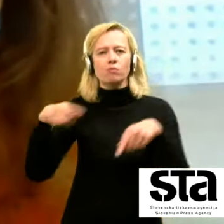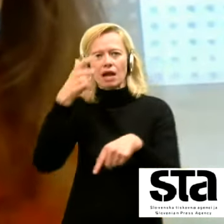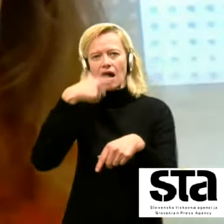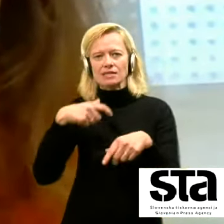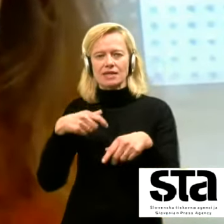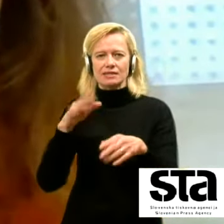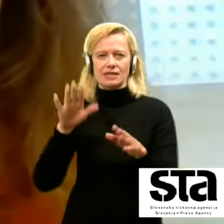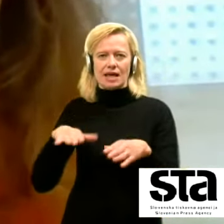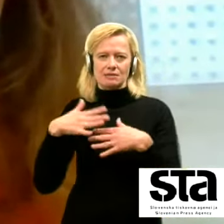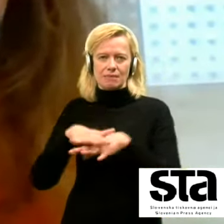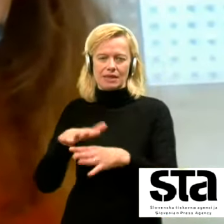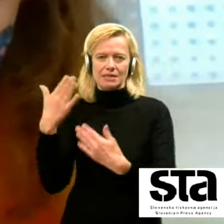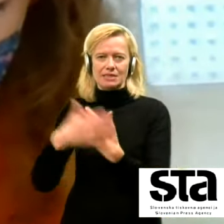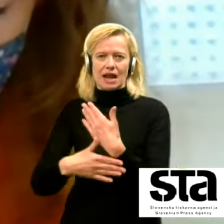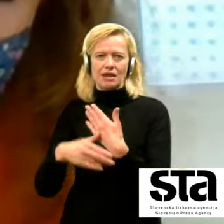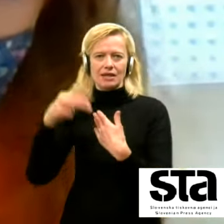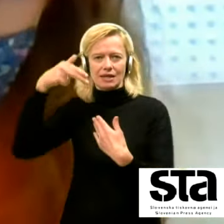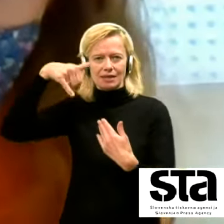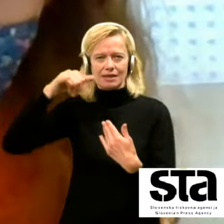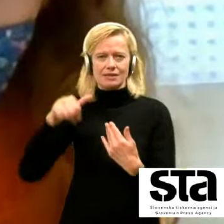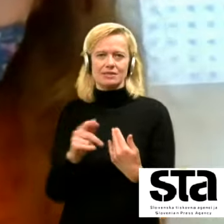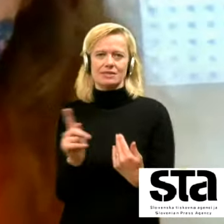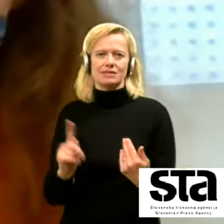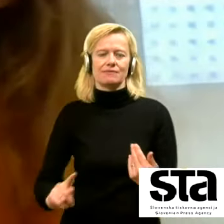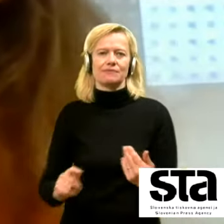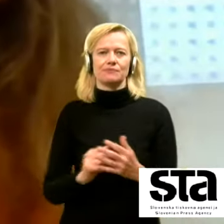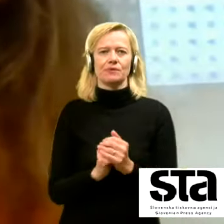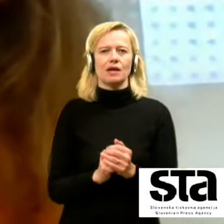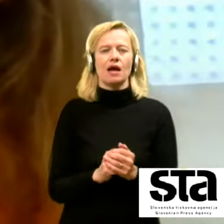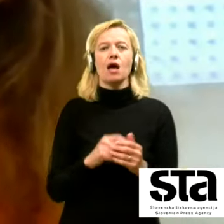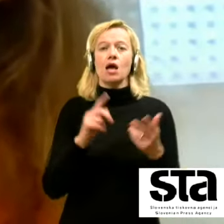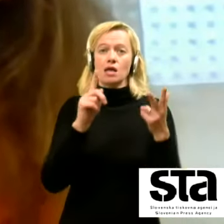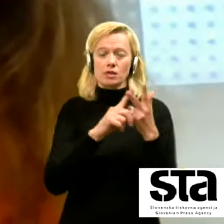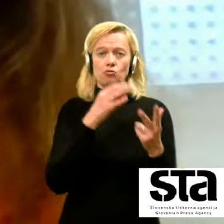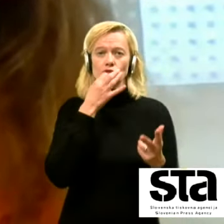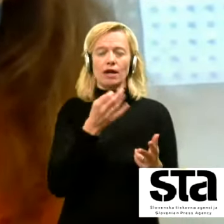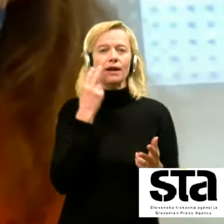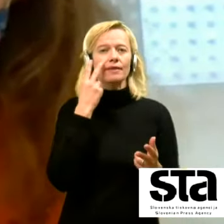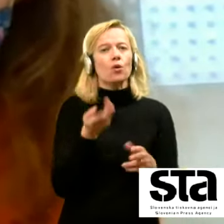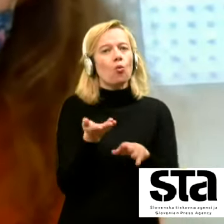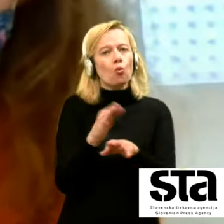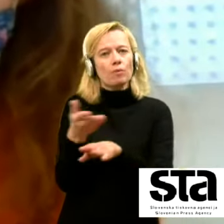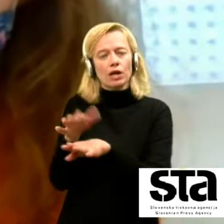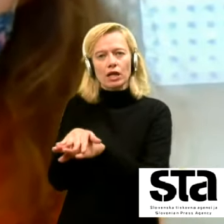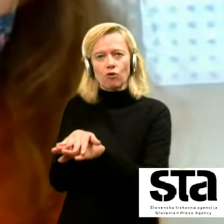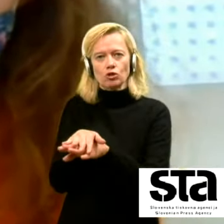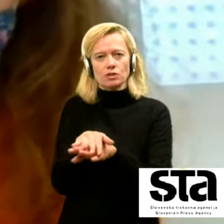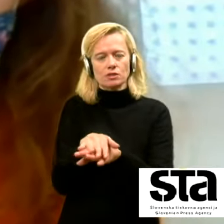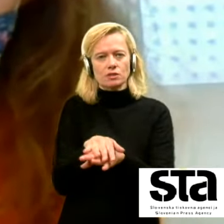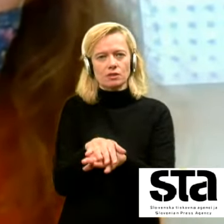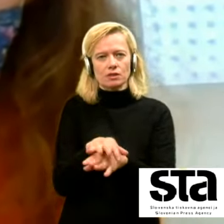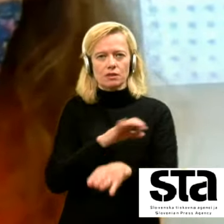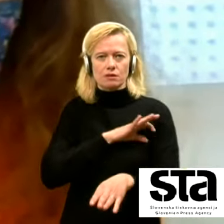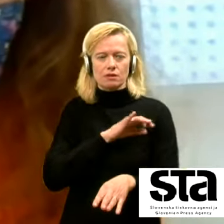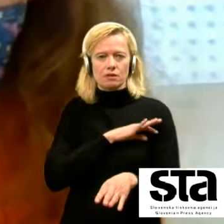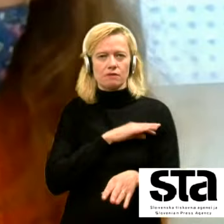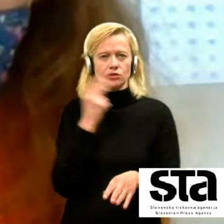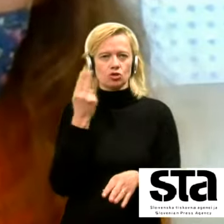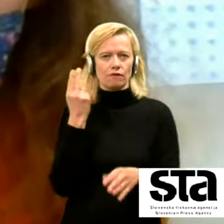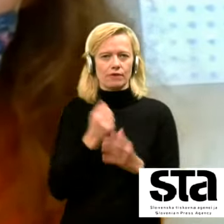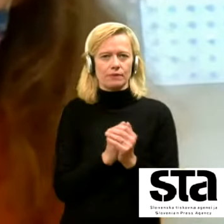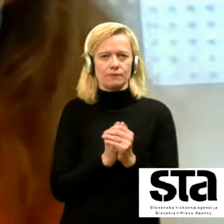in pa še tretje vprašanje glede umrljivosti v Sloveniji obstajajo neke dileme včerajh je